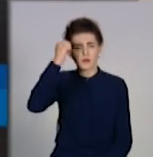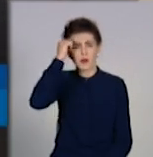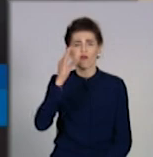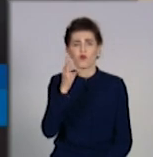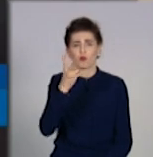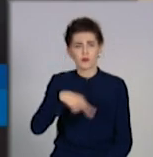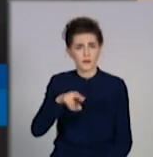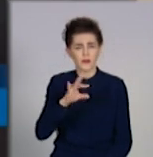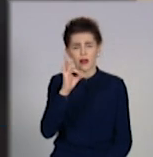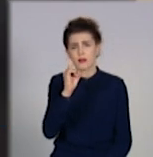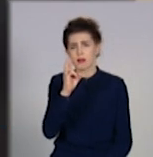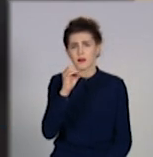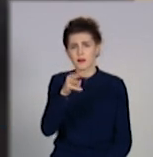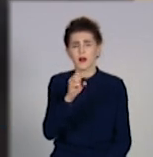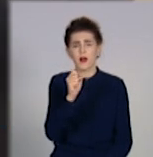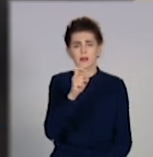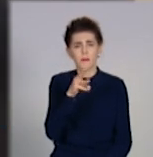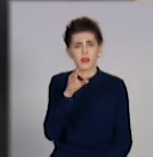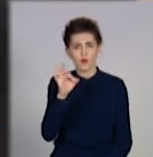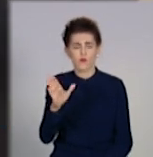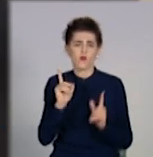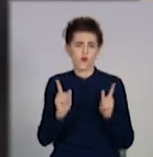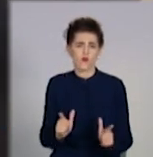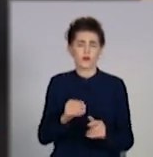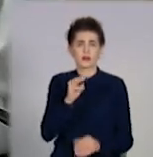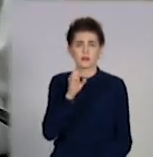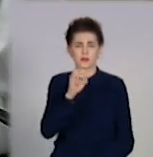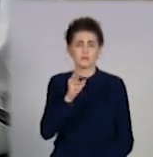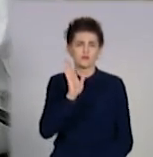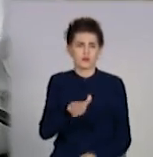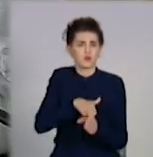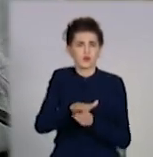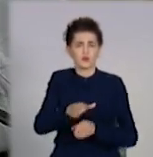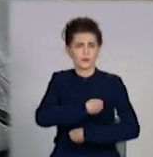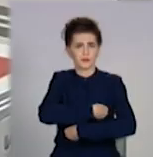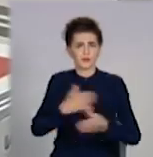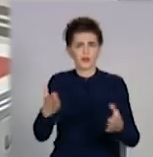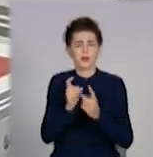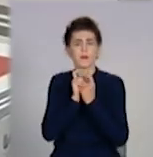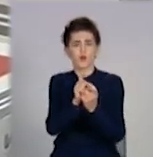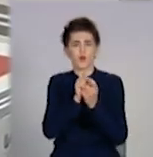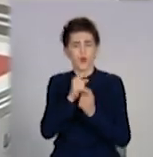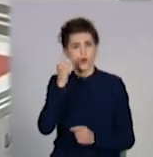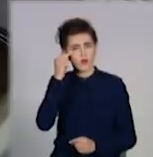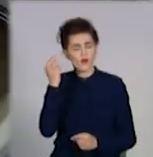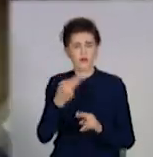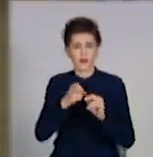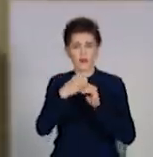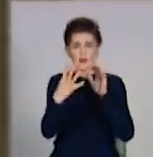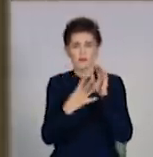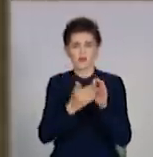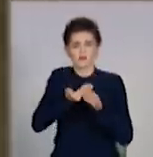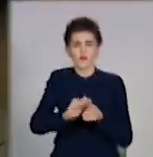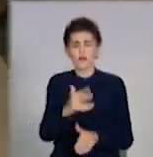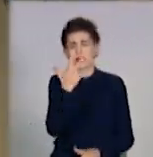Ахметова потреба в швидких тестах буде забезпечена повністю. На боротьбу з COVID-19 Рінат Ахметов спрямував 300